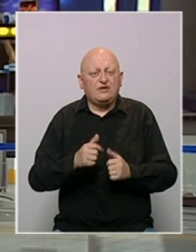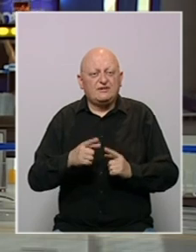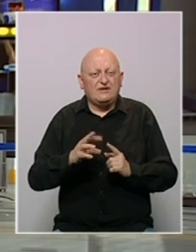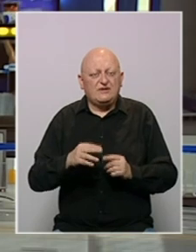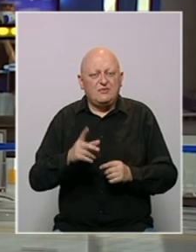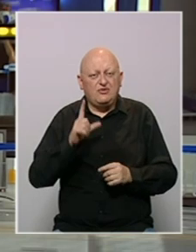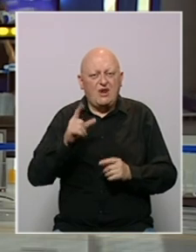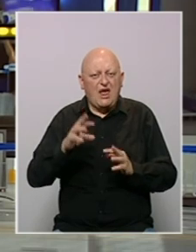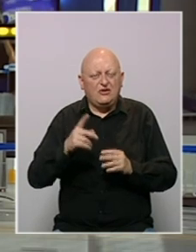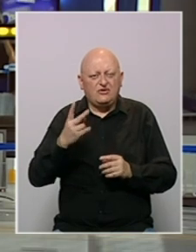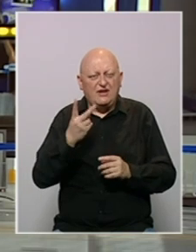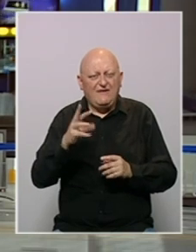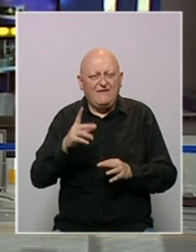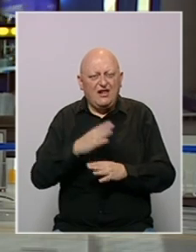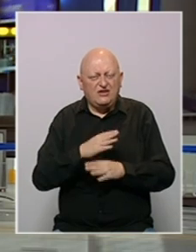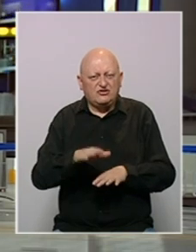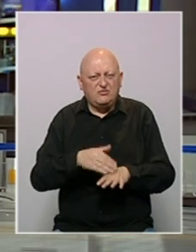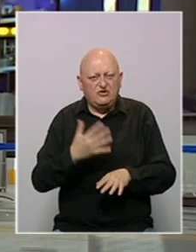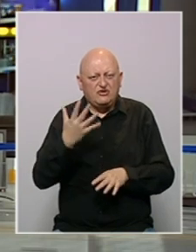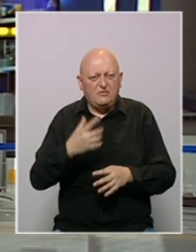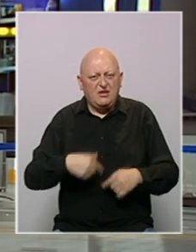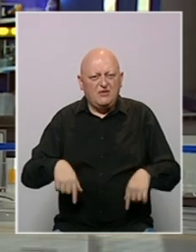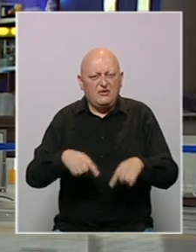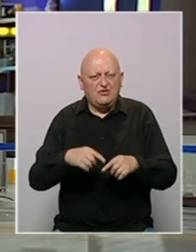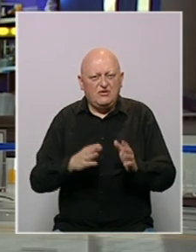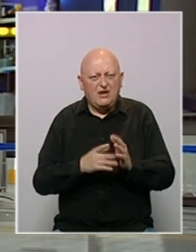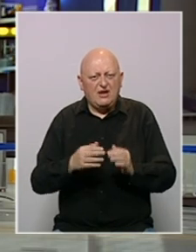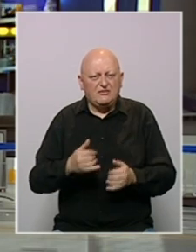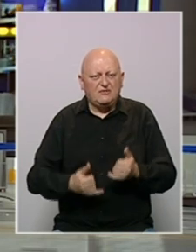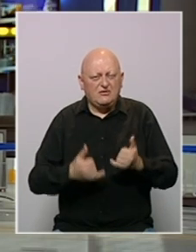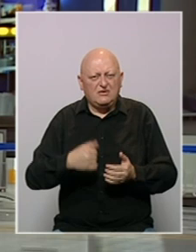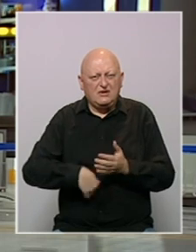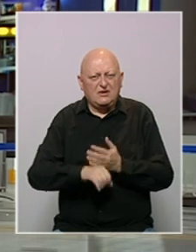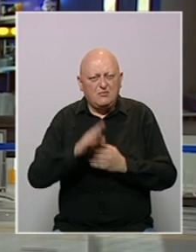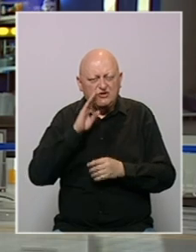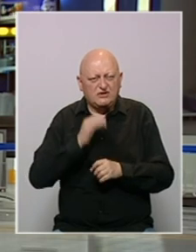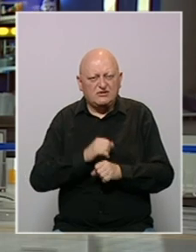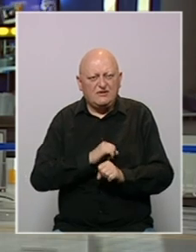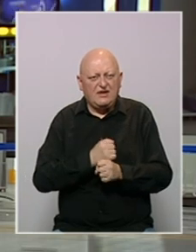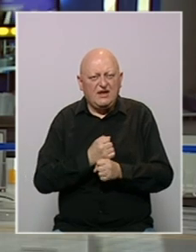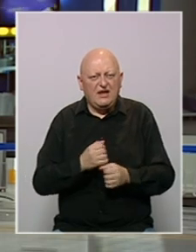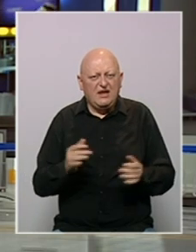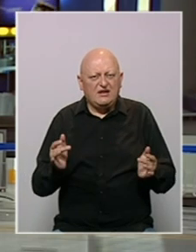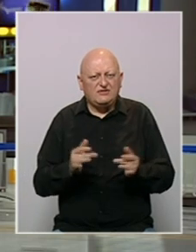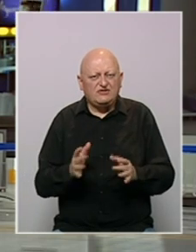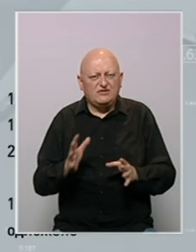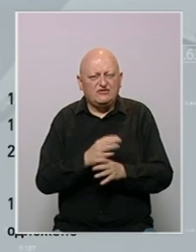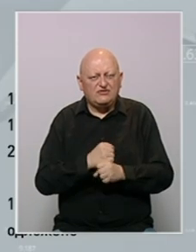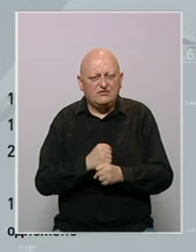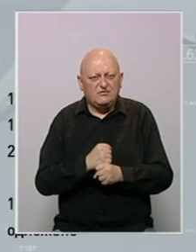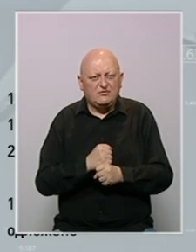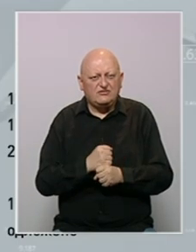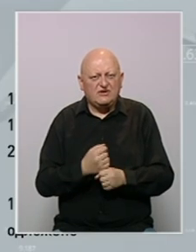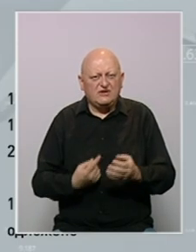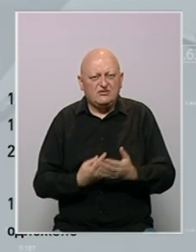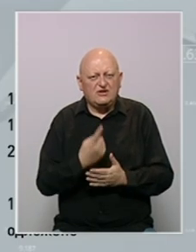Utakmicom u Trebinju između Leotara i Veleža počelo je peto kolo MTEL premijer Lige Bosni i Hercegovine. Hercegovački